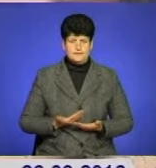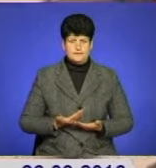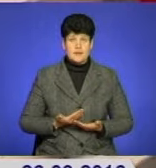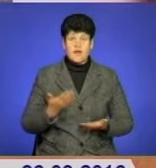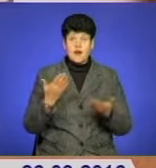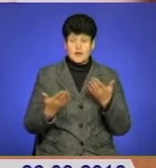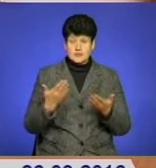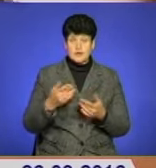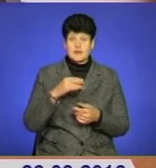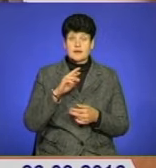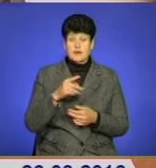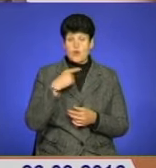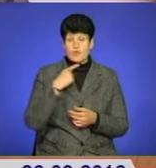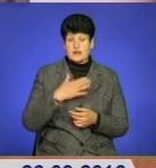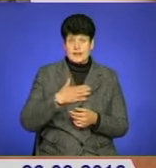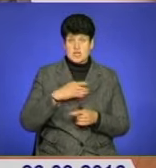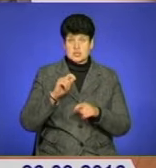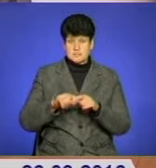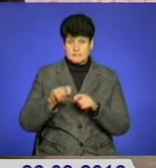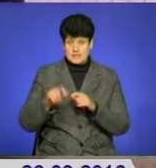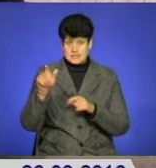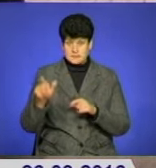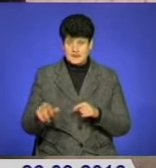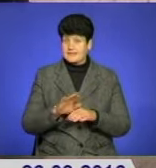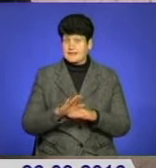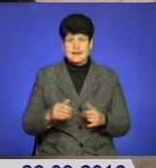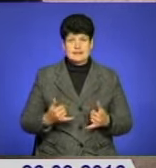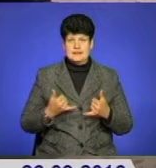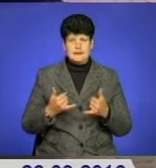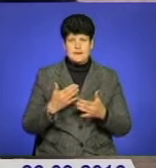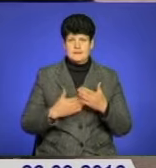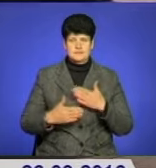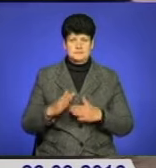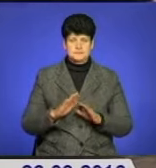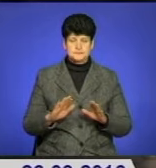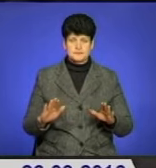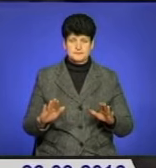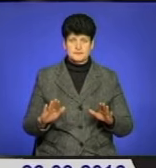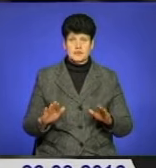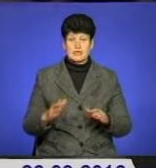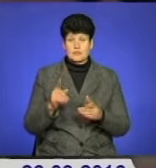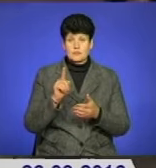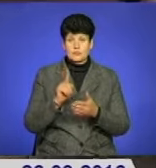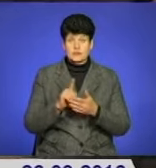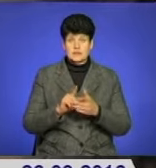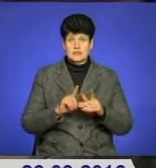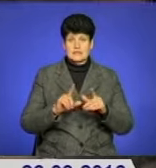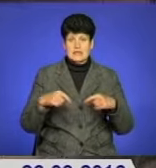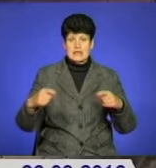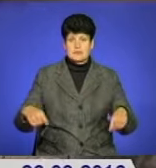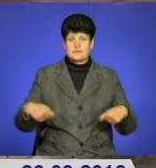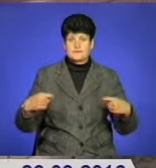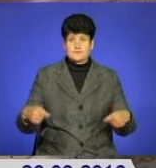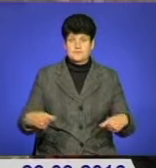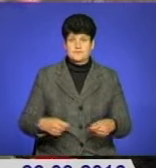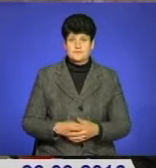Однак, як стверджує наш експерт, не для людей з обмеженими фізичними можливостями, які змушені пересуватися на інвалідних